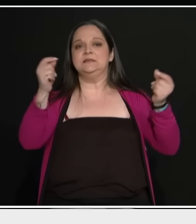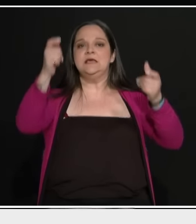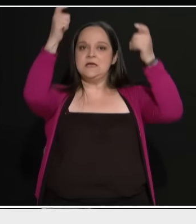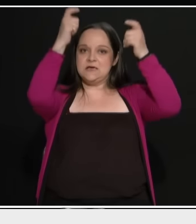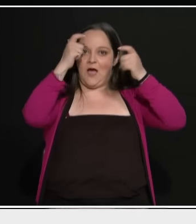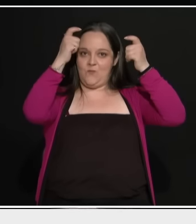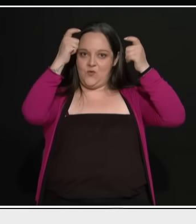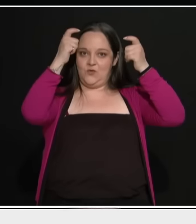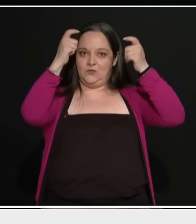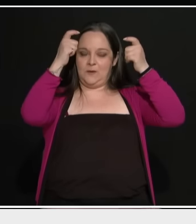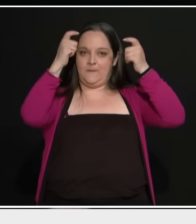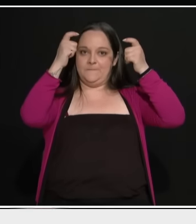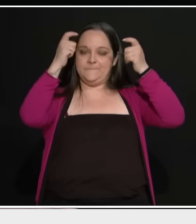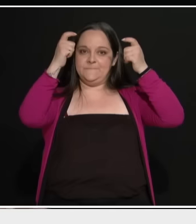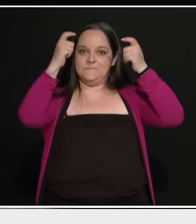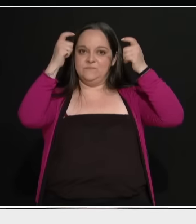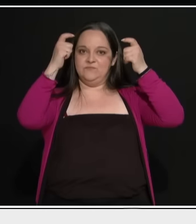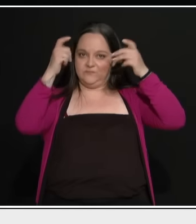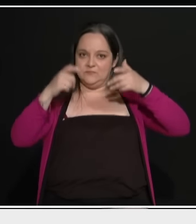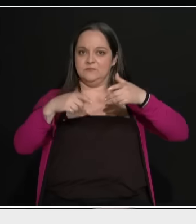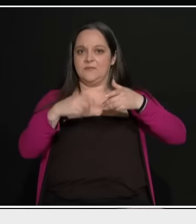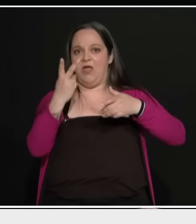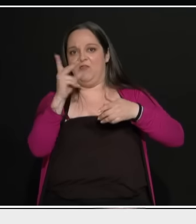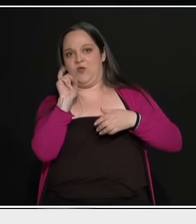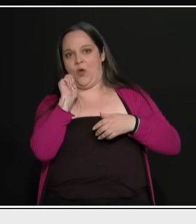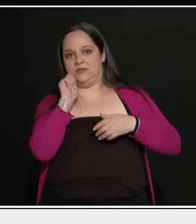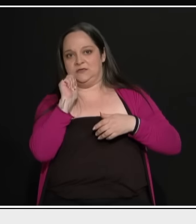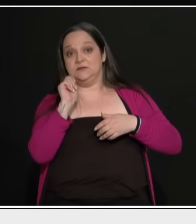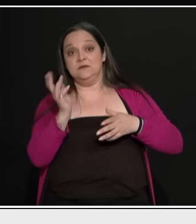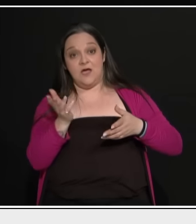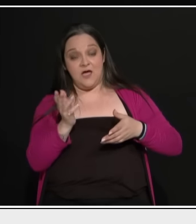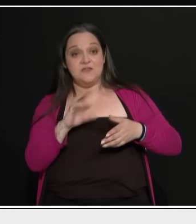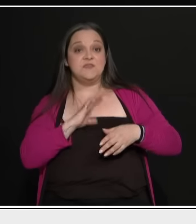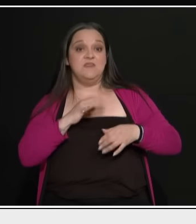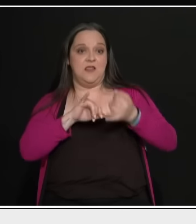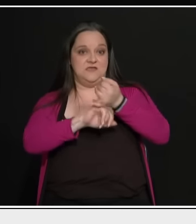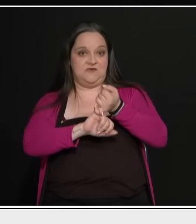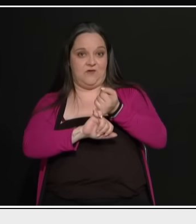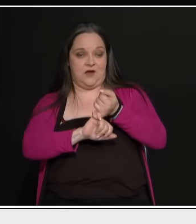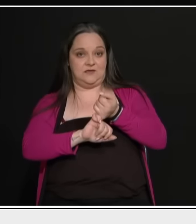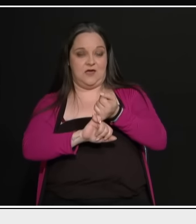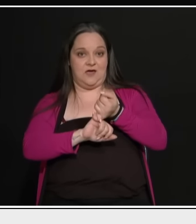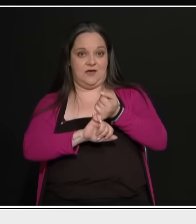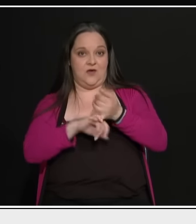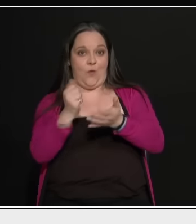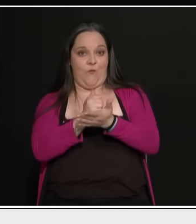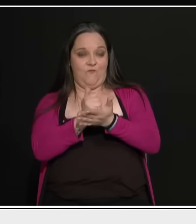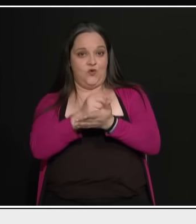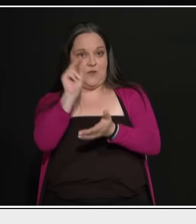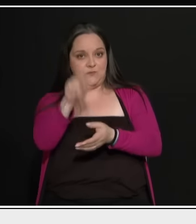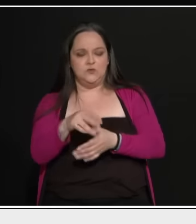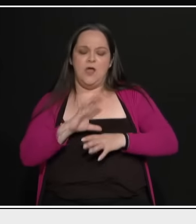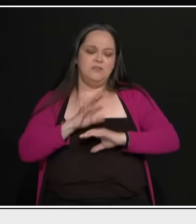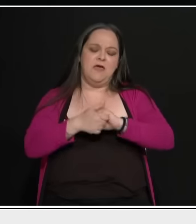έχει τώρα με άντρα. Άρα δεν θέλετε ομόφυλα ζευγάρια ψηφοφόρους. Δεν με